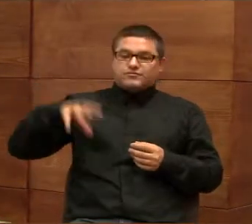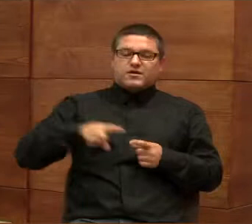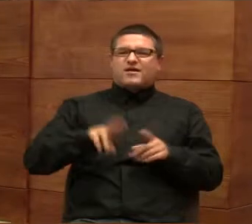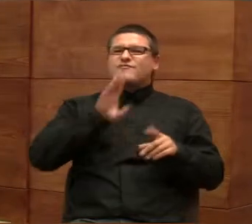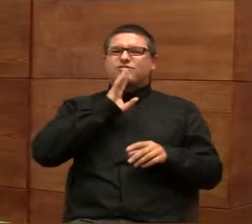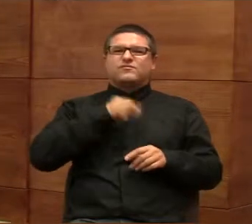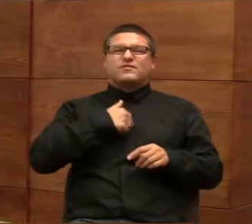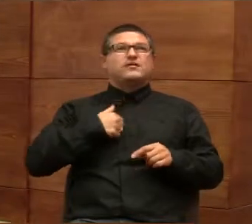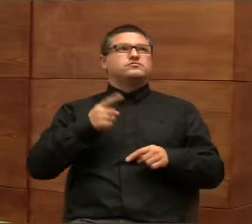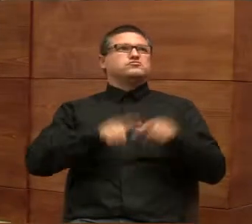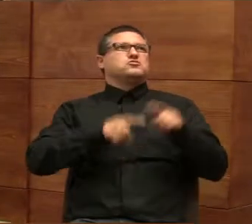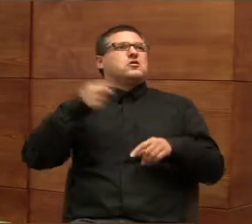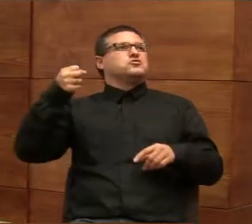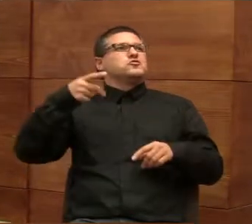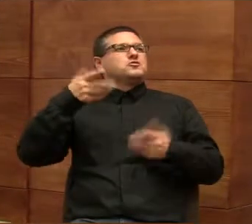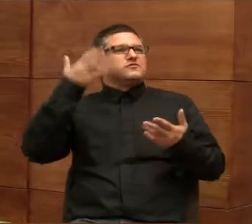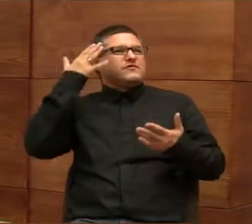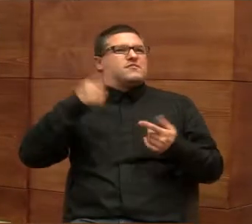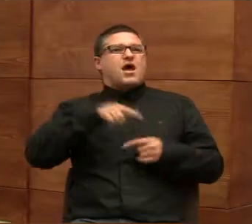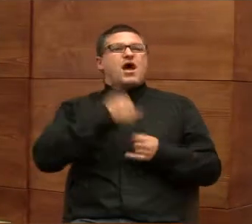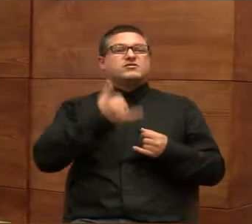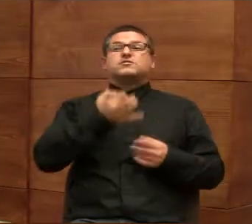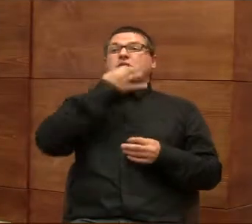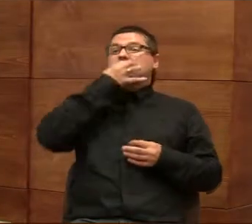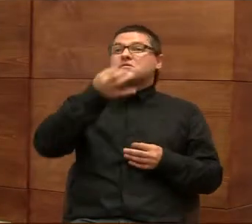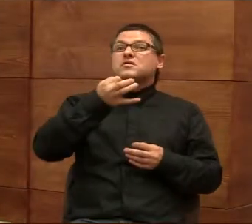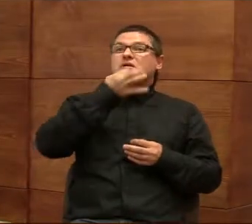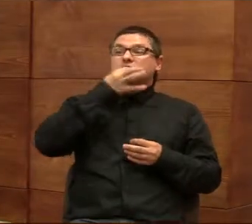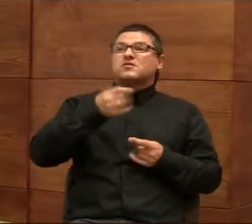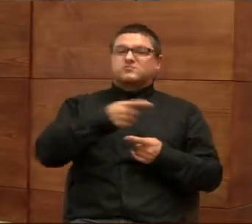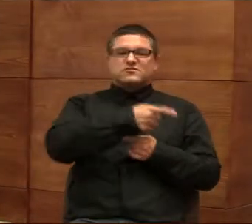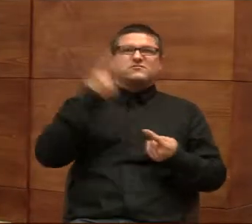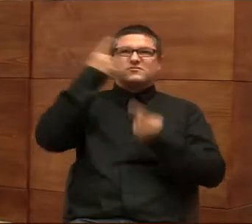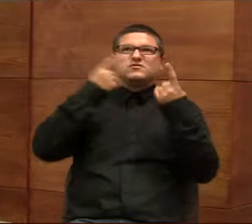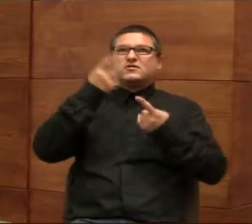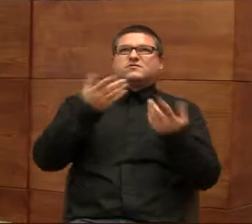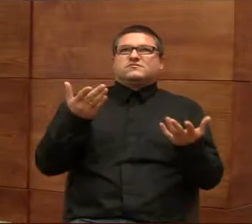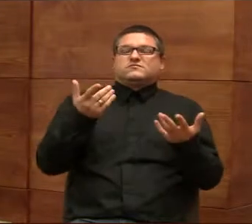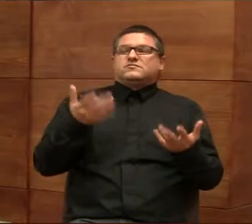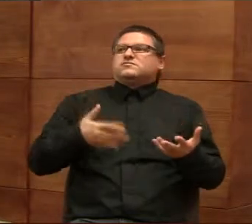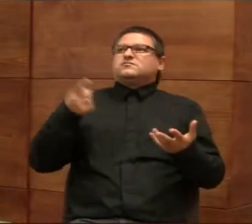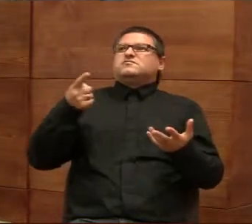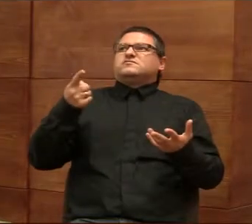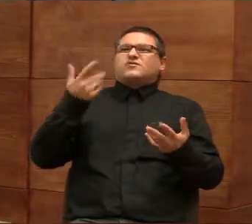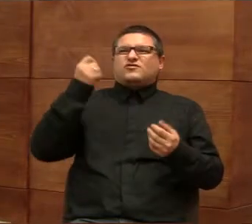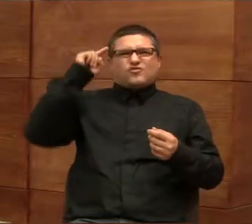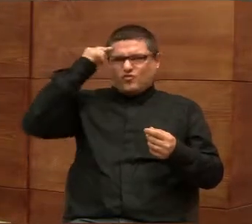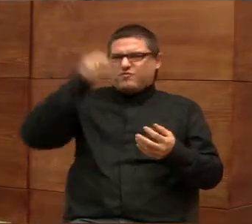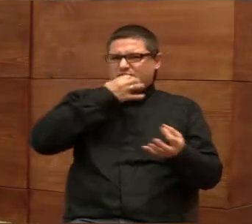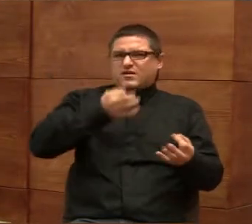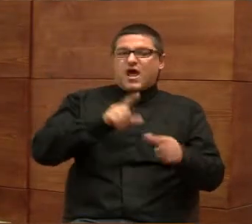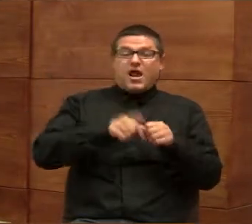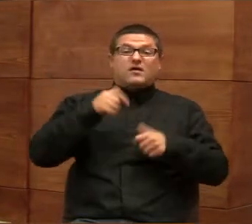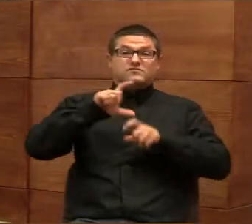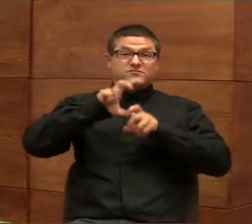nas dorosłych jest to oczywiste i tak dalej, i tak ma być. A te dzieci zadają pytania, które się wydają na pierwszy rzut oka totalnie głupie, ale po pewnym